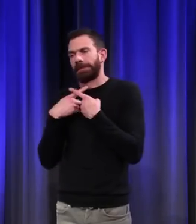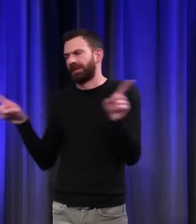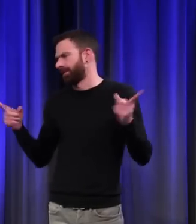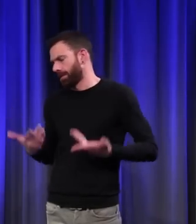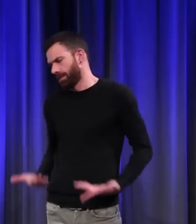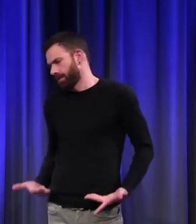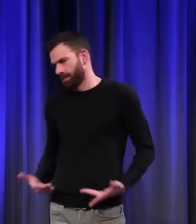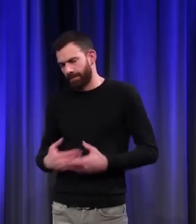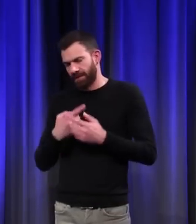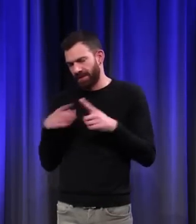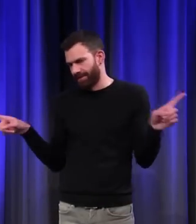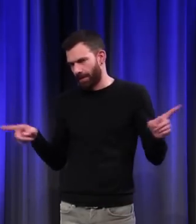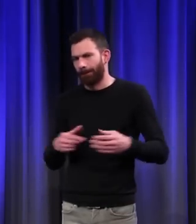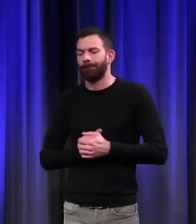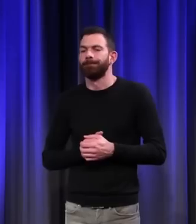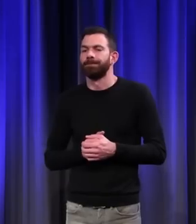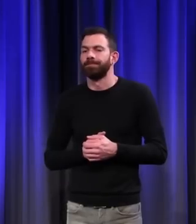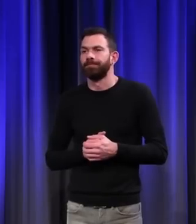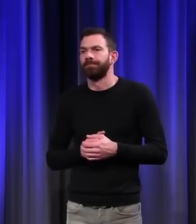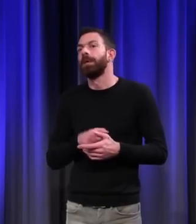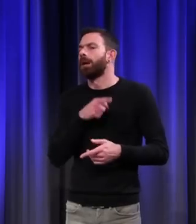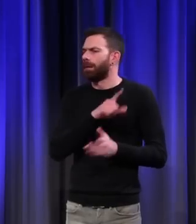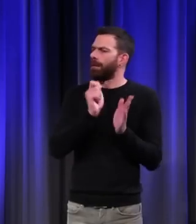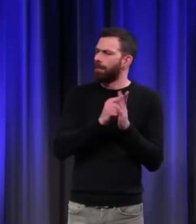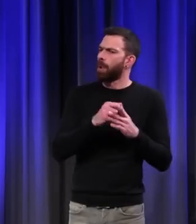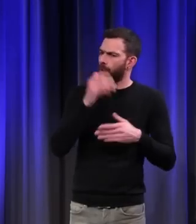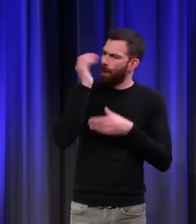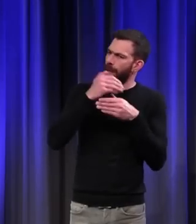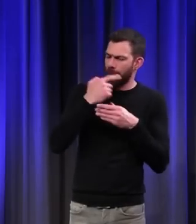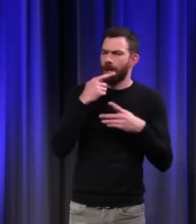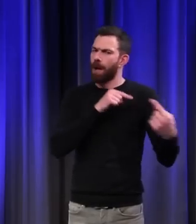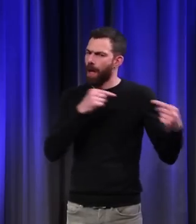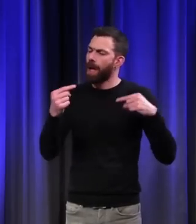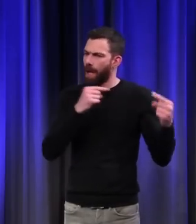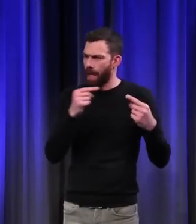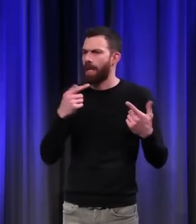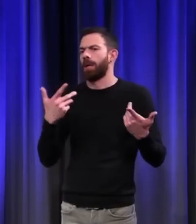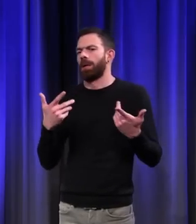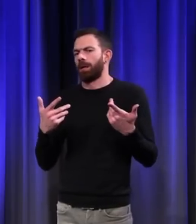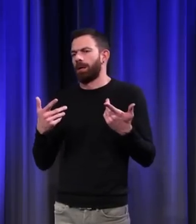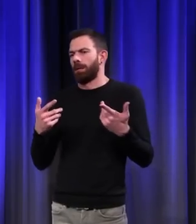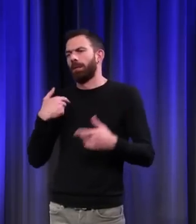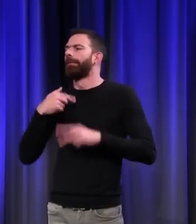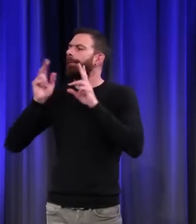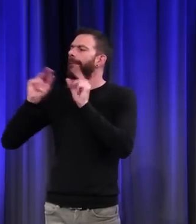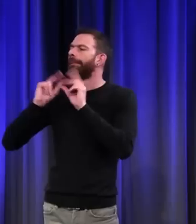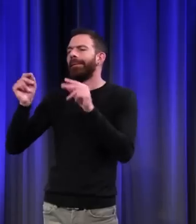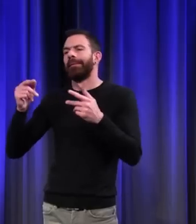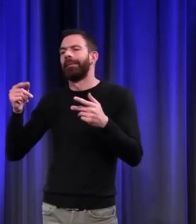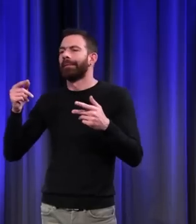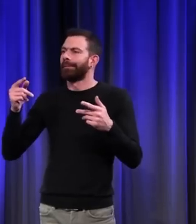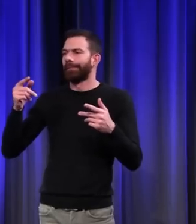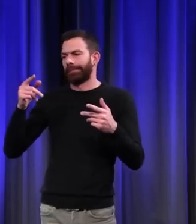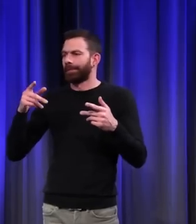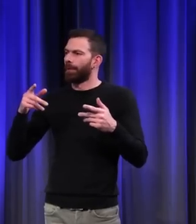'hui. Il y a des débats au Moyen-Âge. Tout ce que je raconte est quand même débattu. Il y a des partisans,